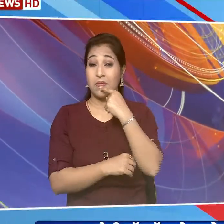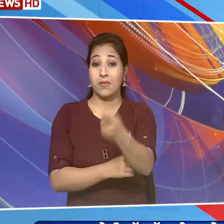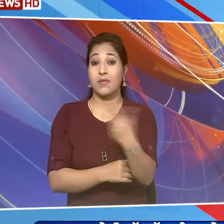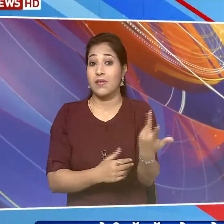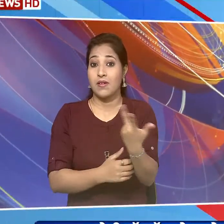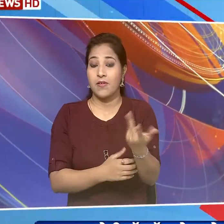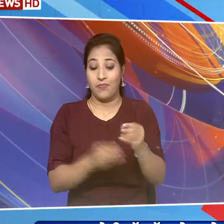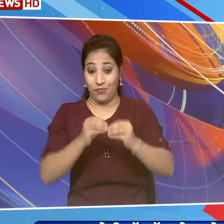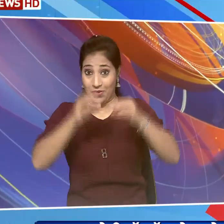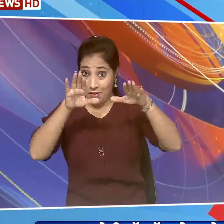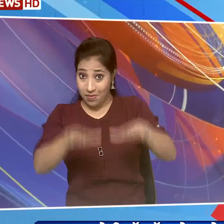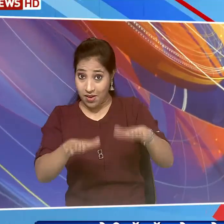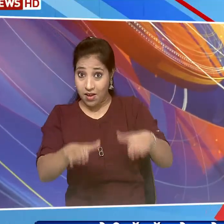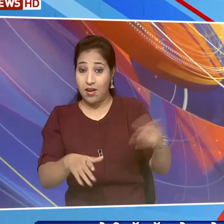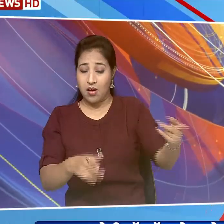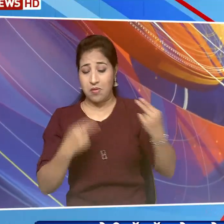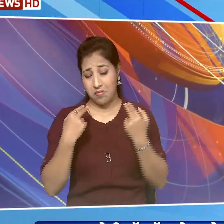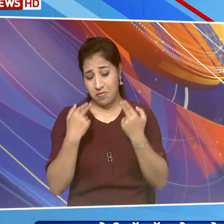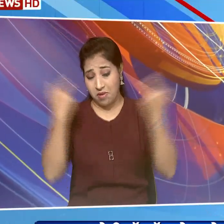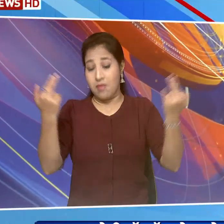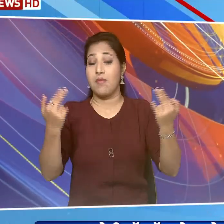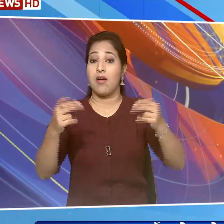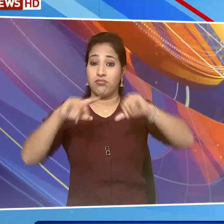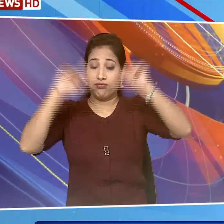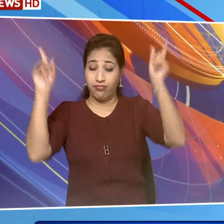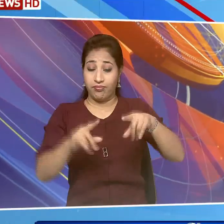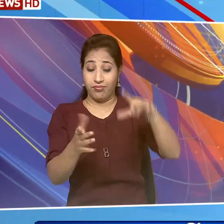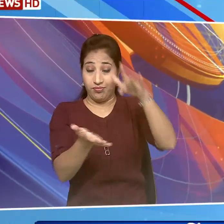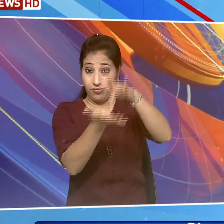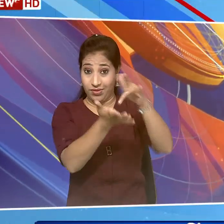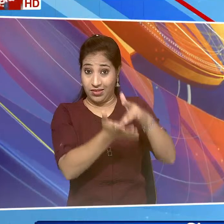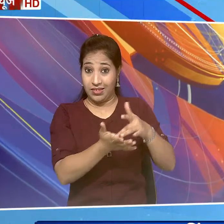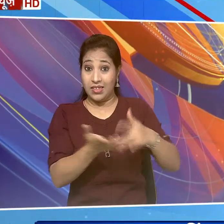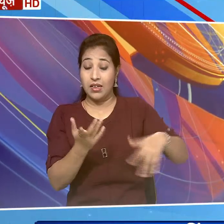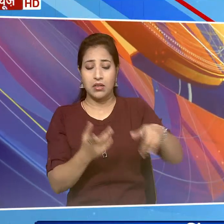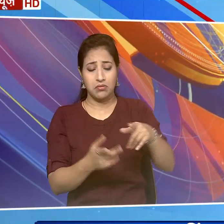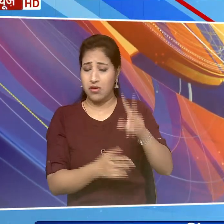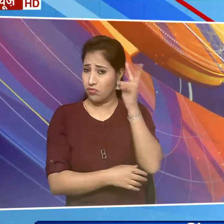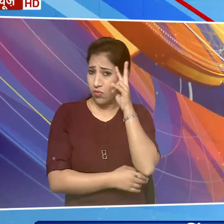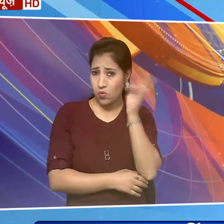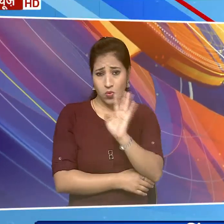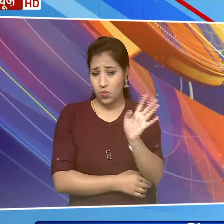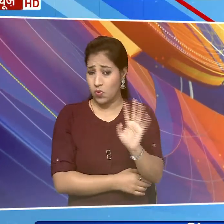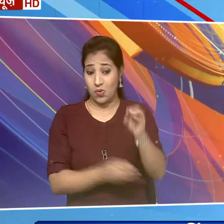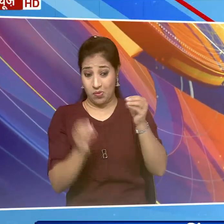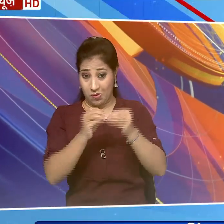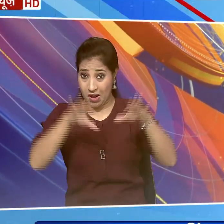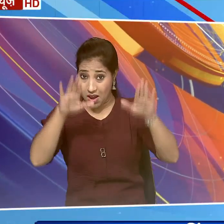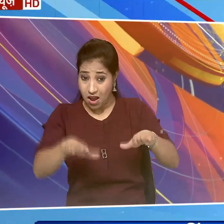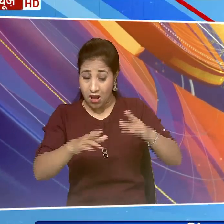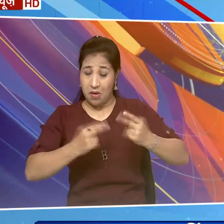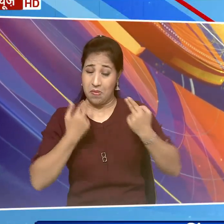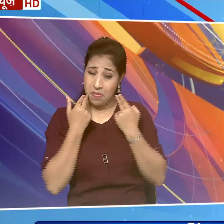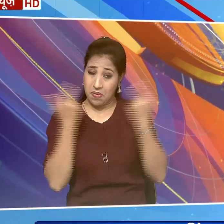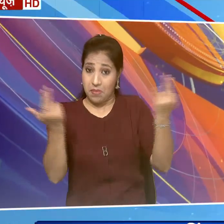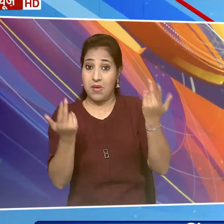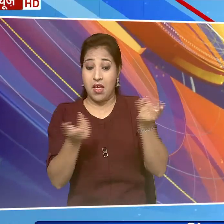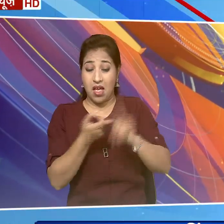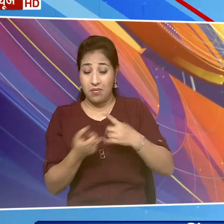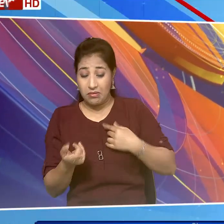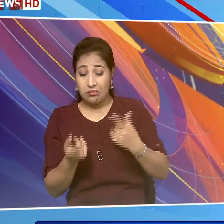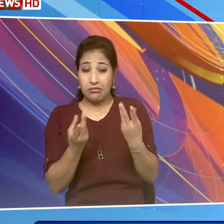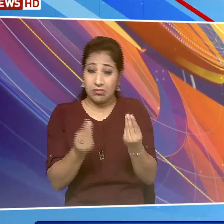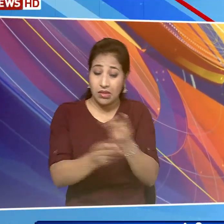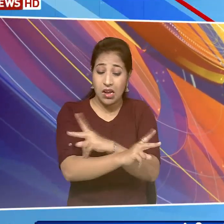कहा कि ब्रिटिन महान देश है और इसमें कोई शक नहीं है कि हम गहरे आर्थिक संकट का